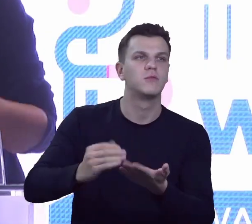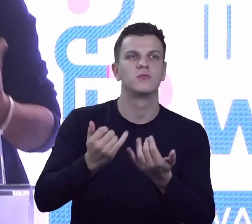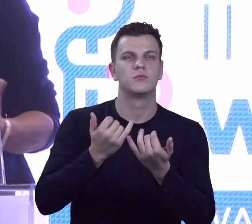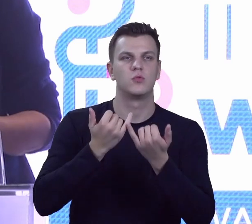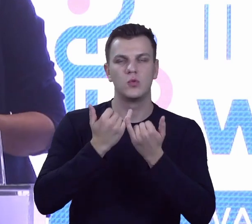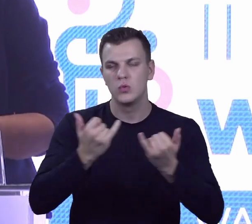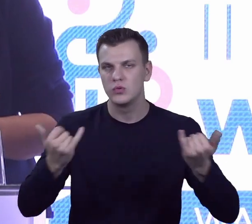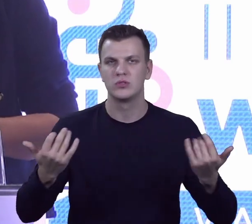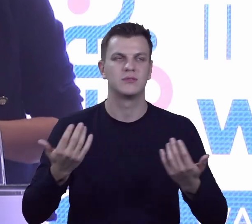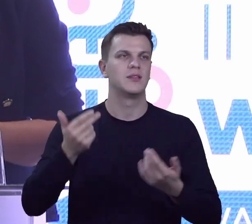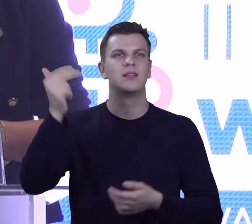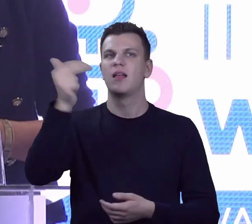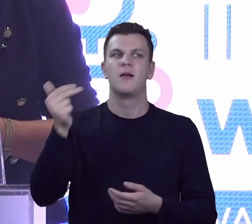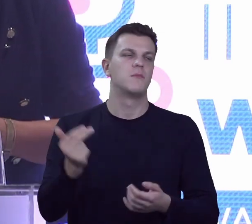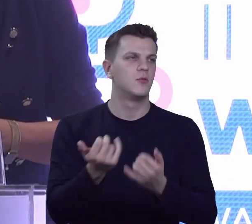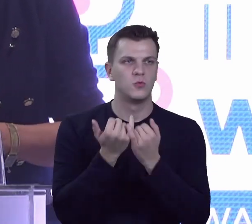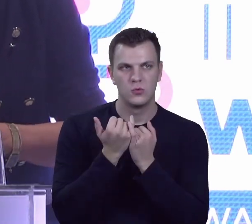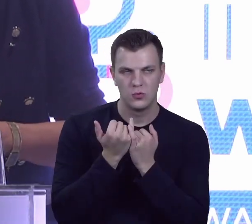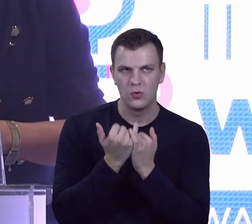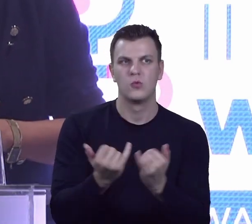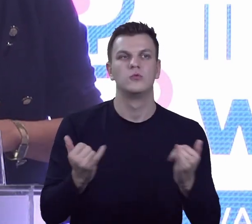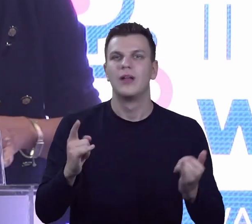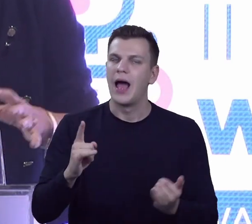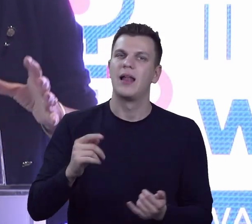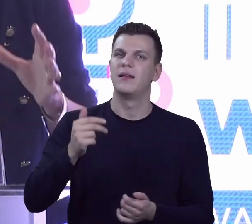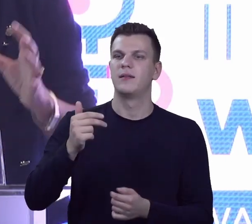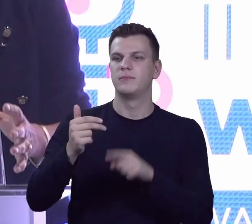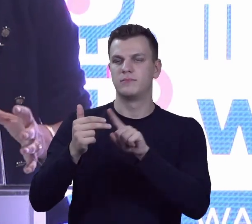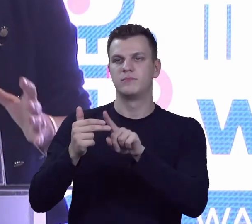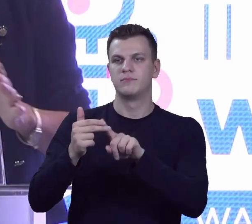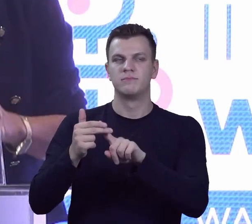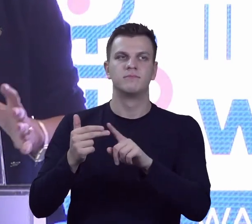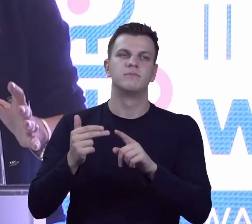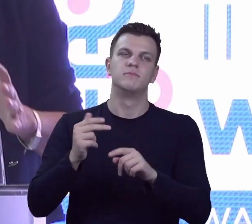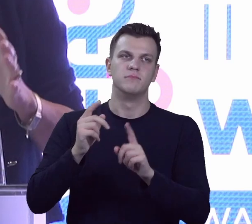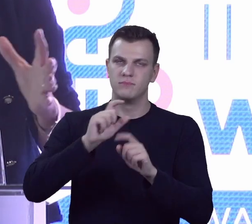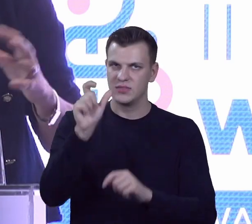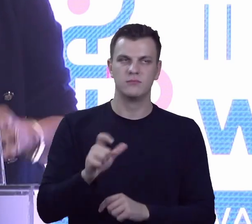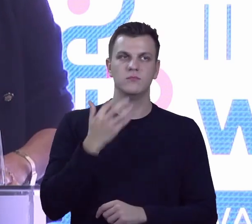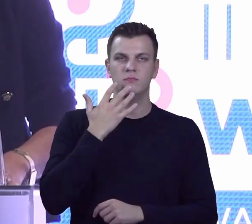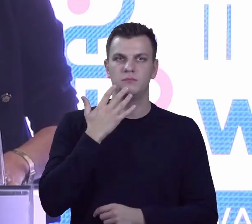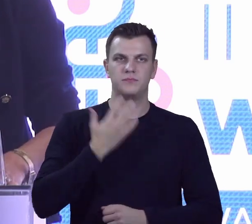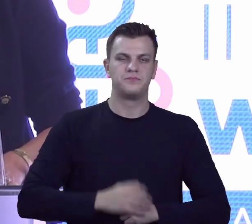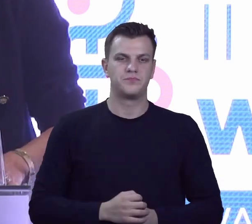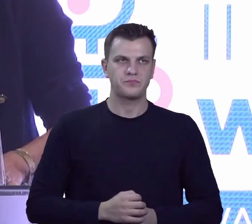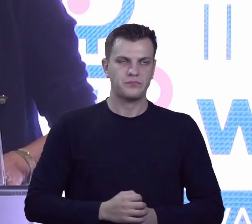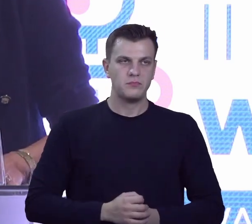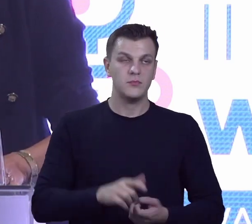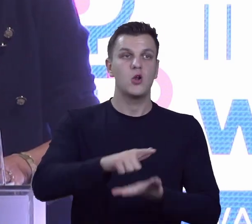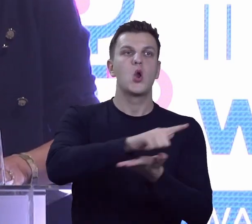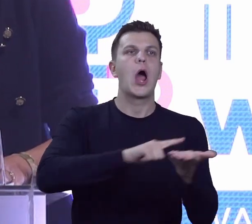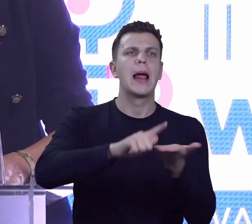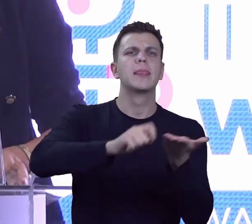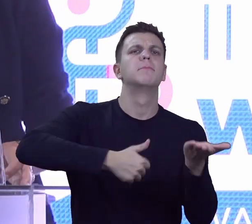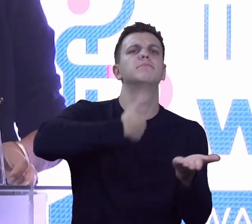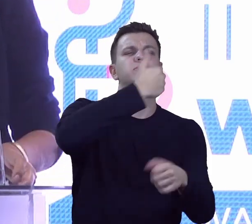tematach pojawiała się kwestia roli przywództwa lokalnego. Czym